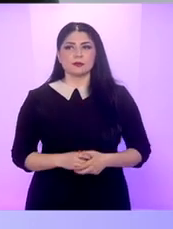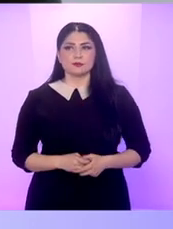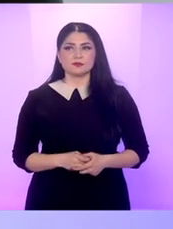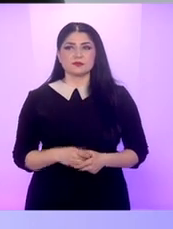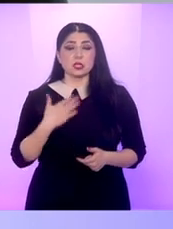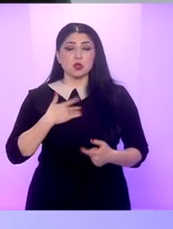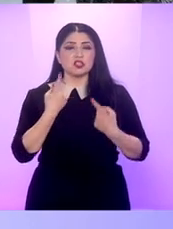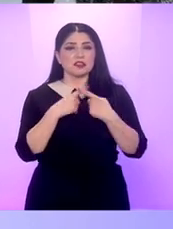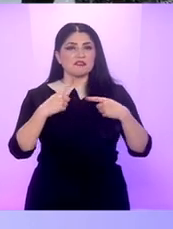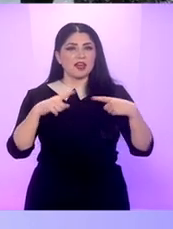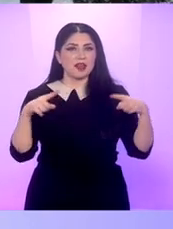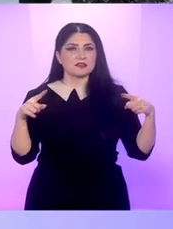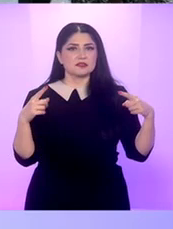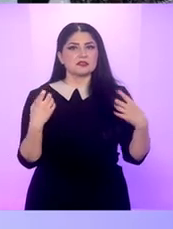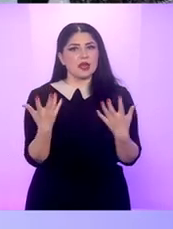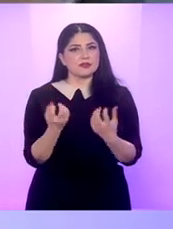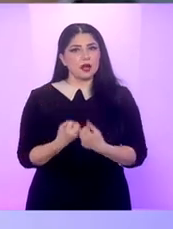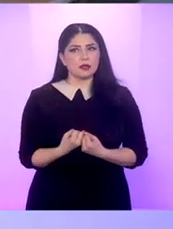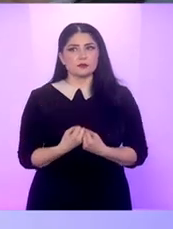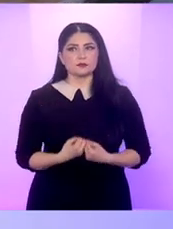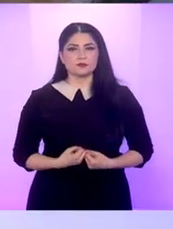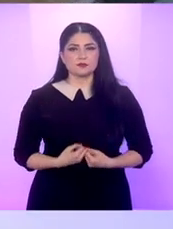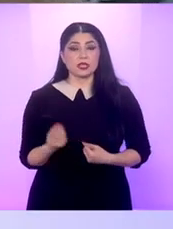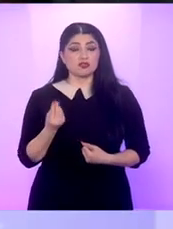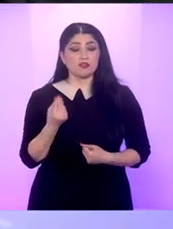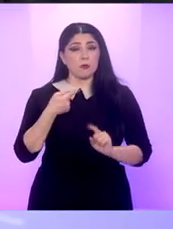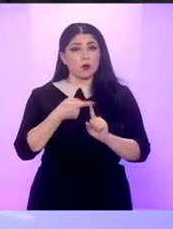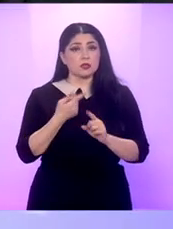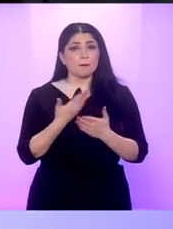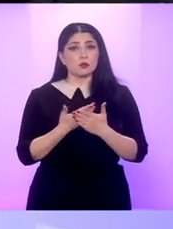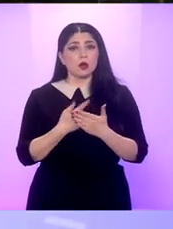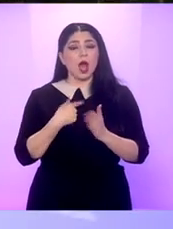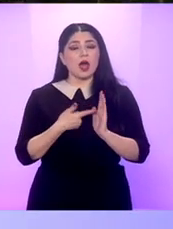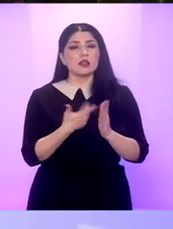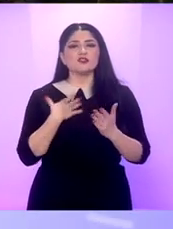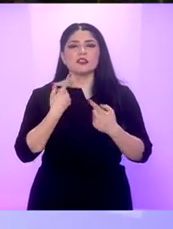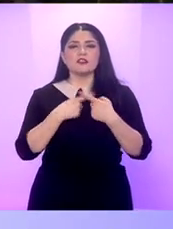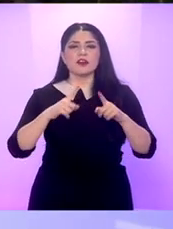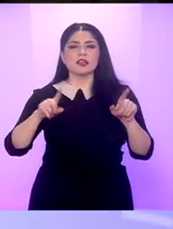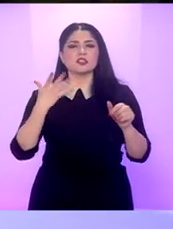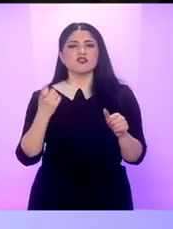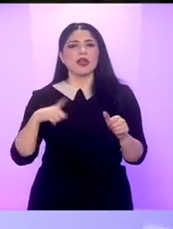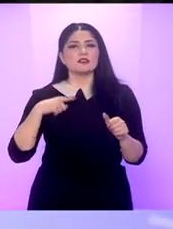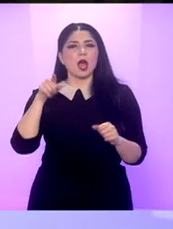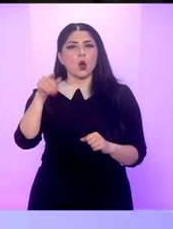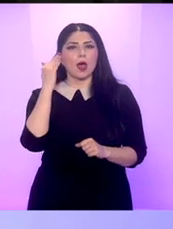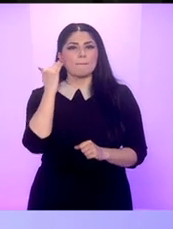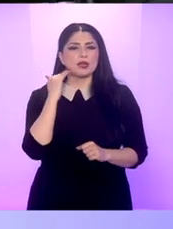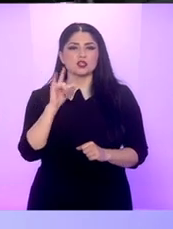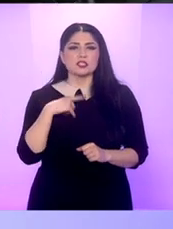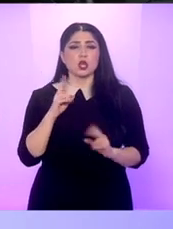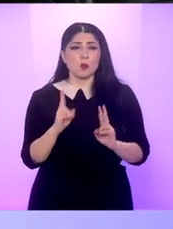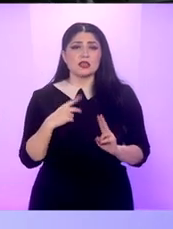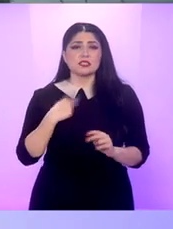dorință de diversificare dar cred că este un lucru bun pentru că până la urmă reflectă reflectă diversitatea societății americane și este firesc acest lucru să se